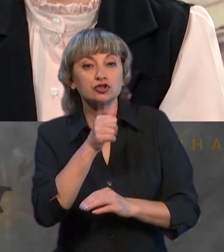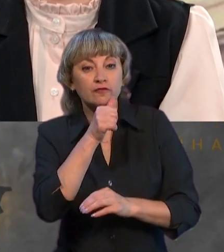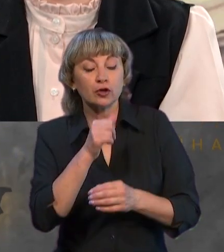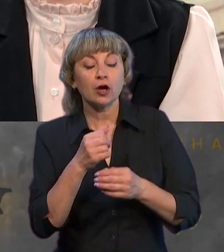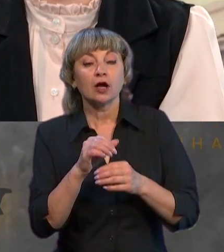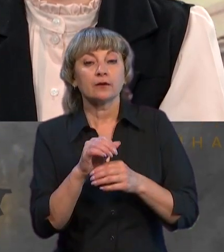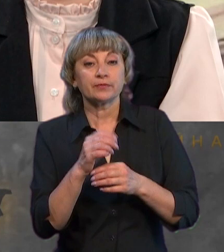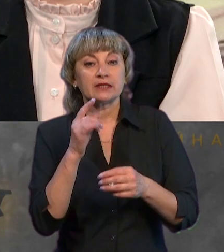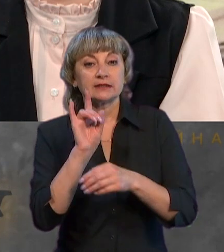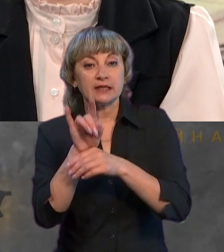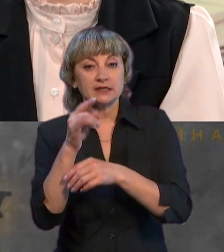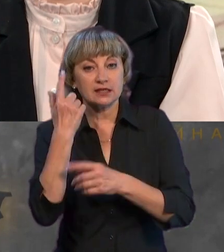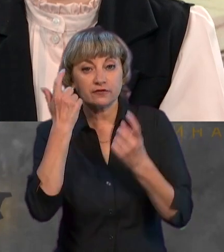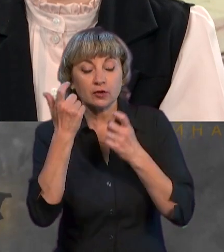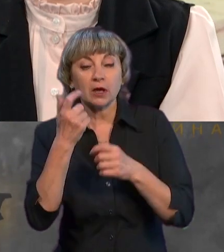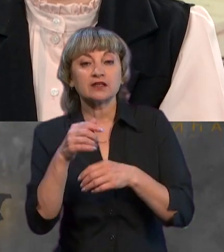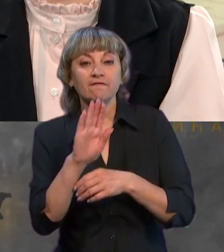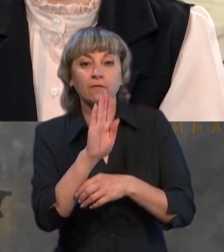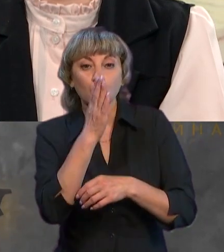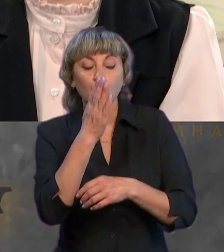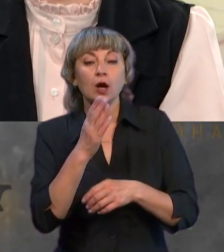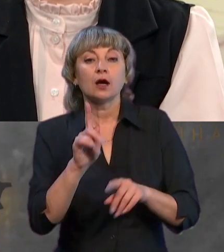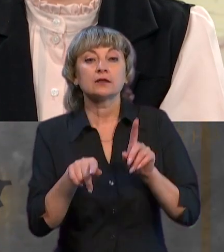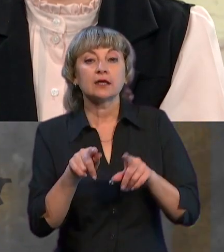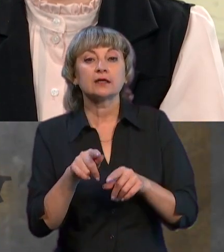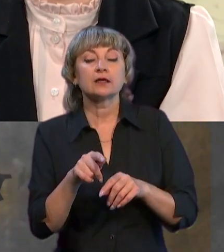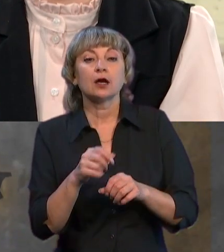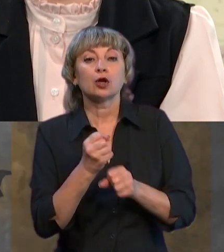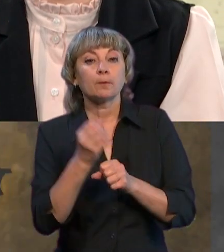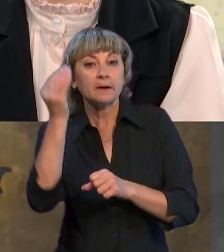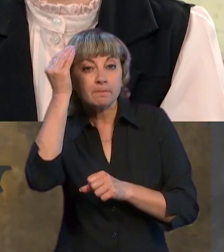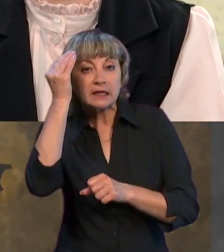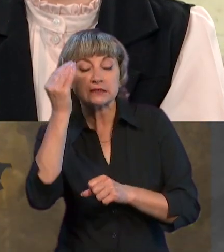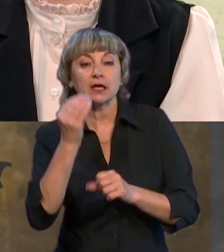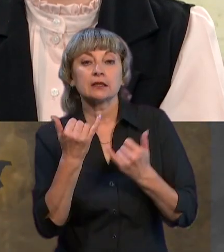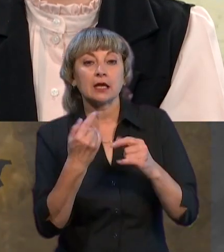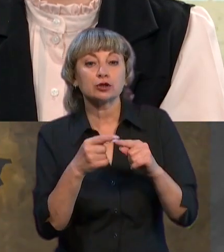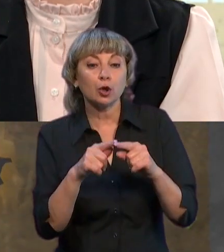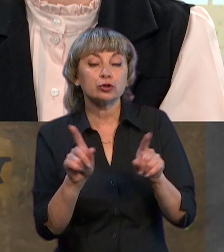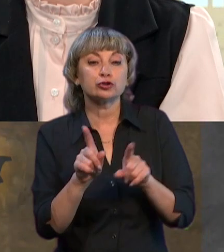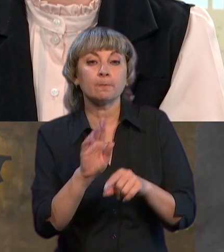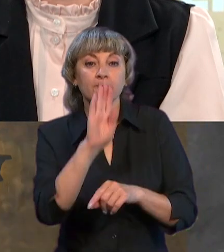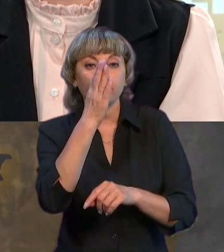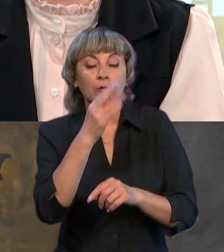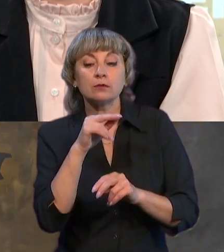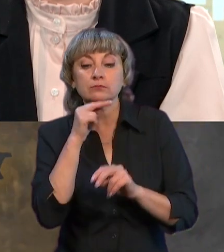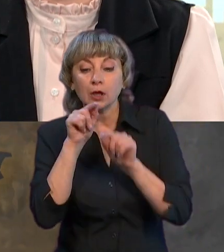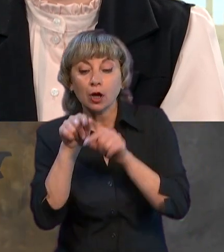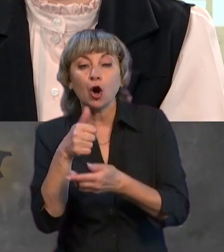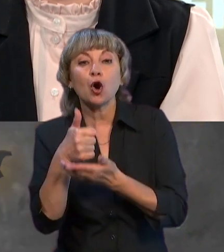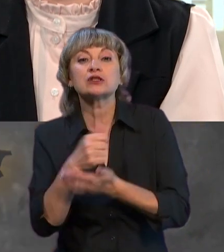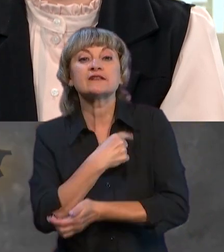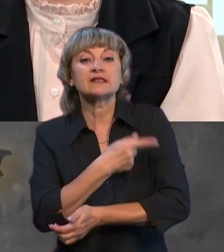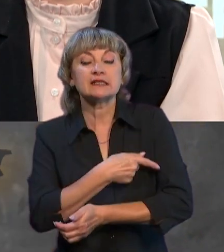дезоріптувати ворога. От і в деякій мірі навіть виток робити умисний для того, щоб іменно ворог концентрує свої основні сили